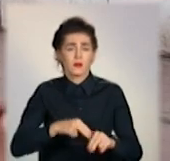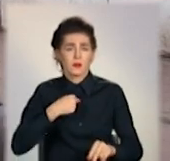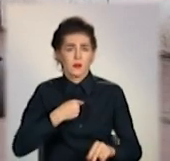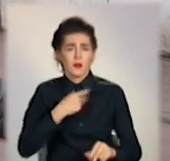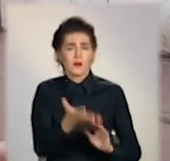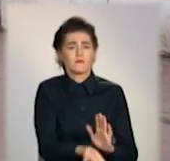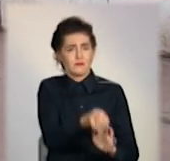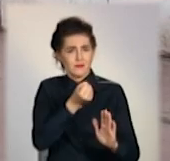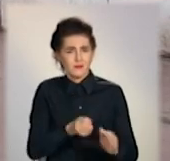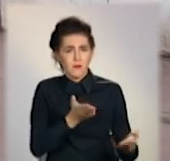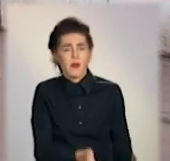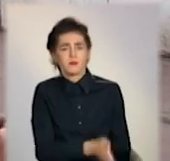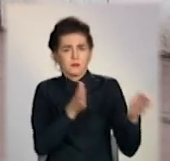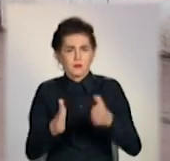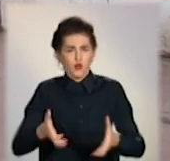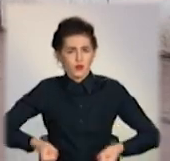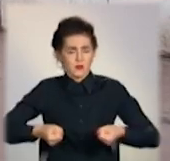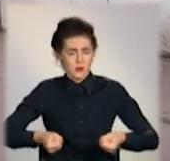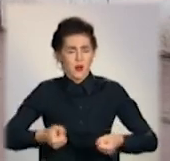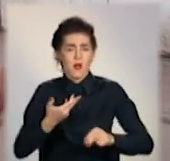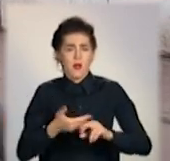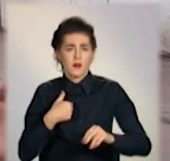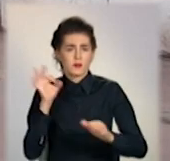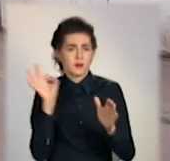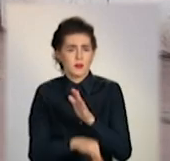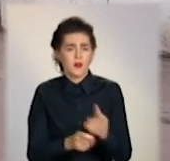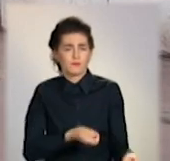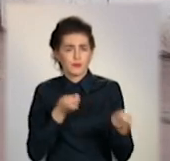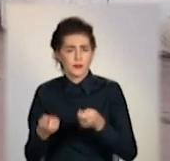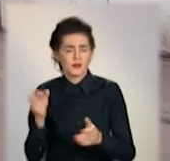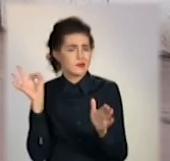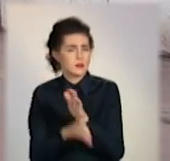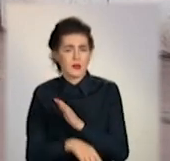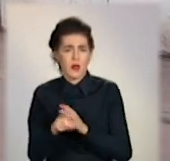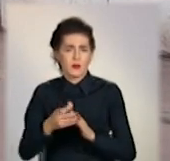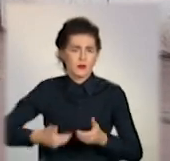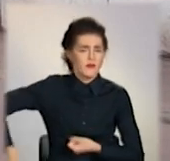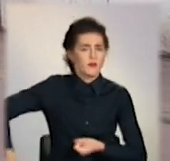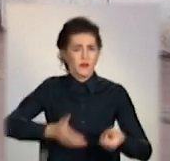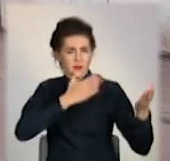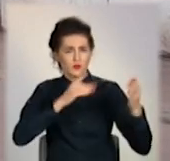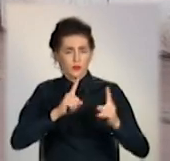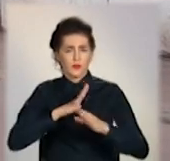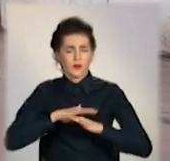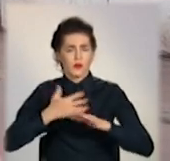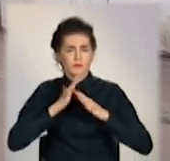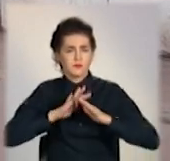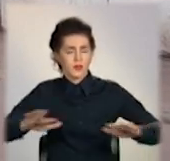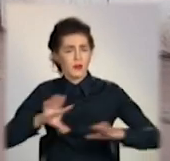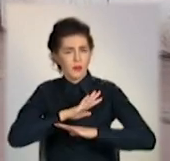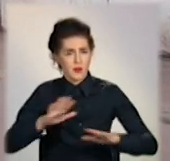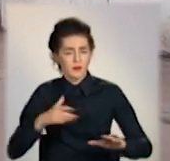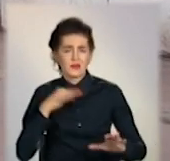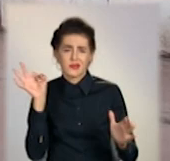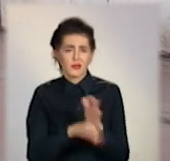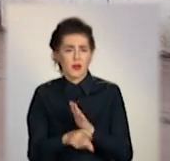положили його на носилки, винесли з поміщення і